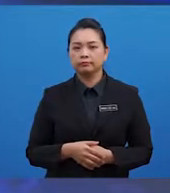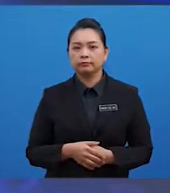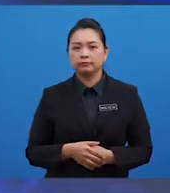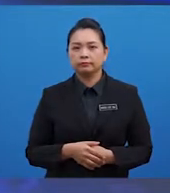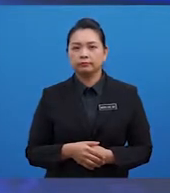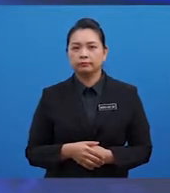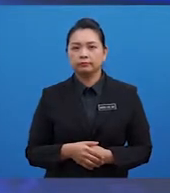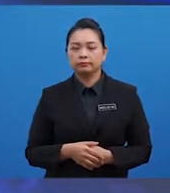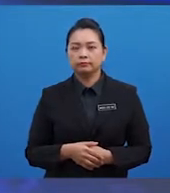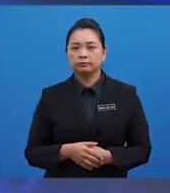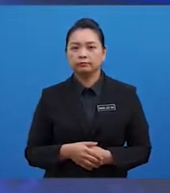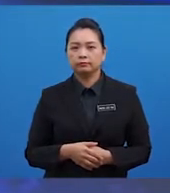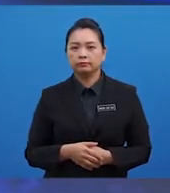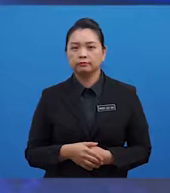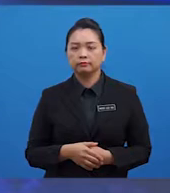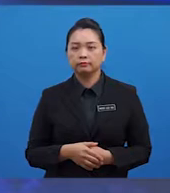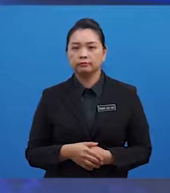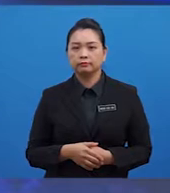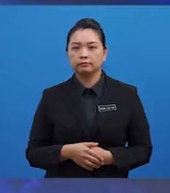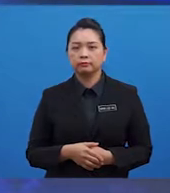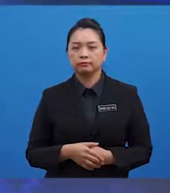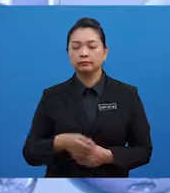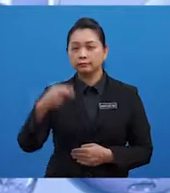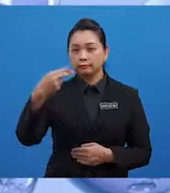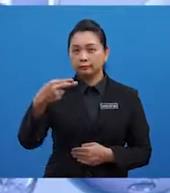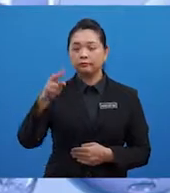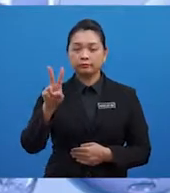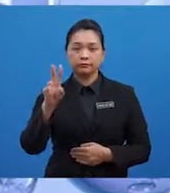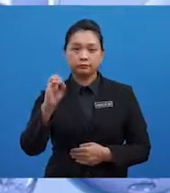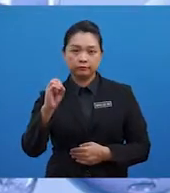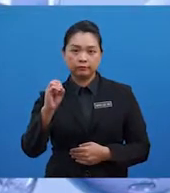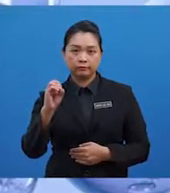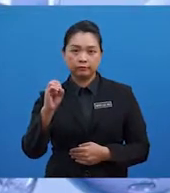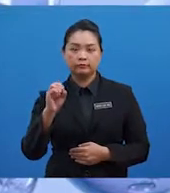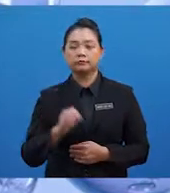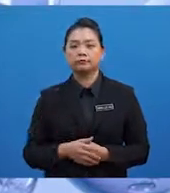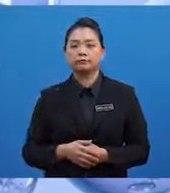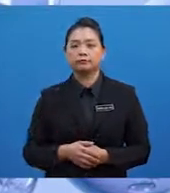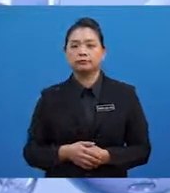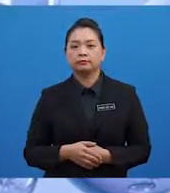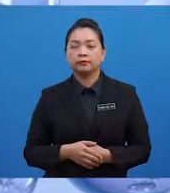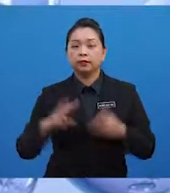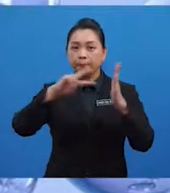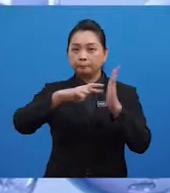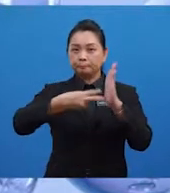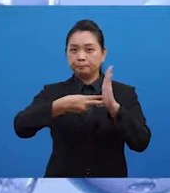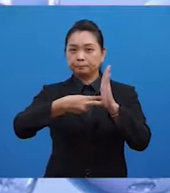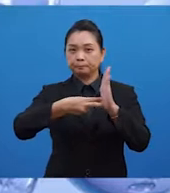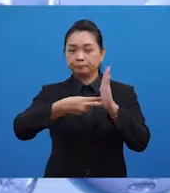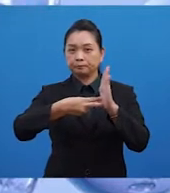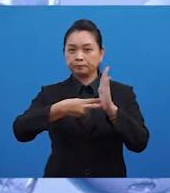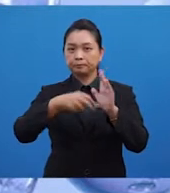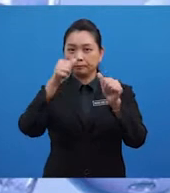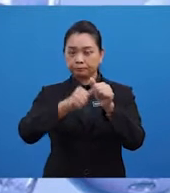Baiklah, air dalam formula disebut H2O atau H2O bermaksud